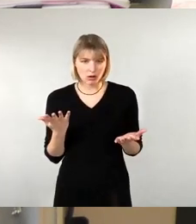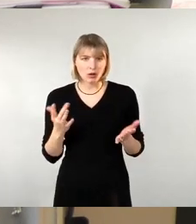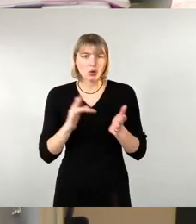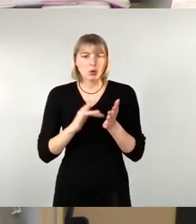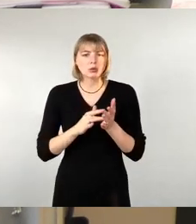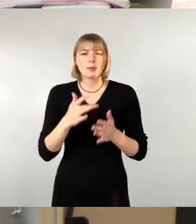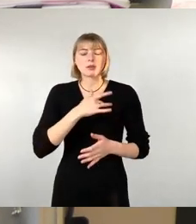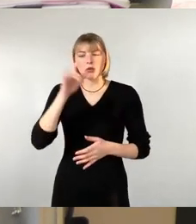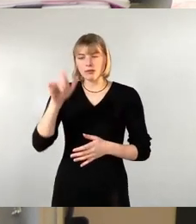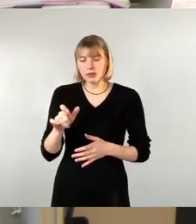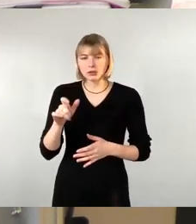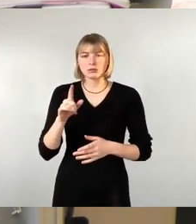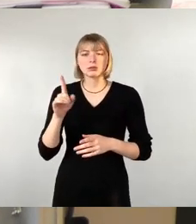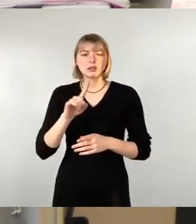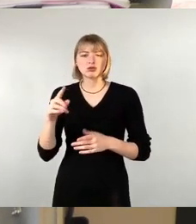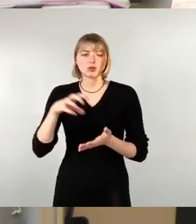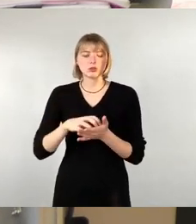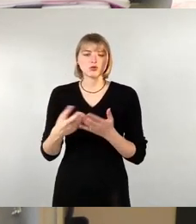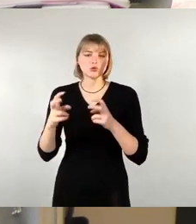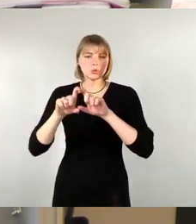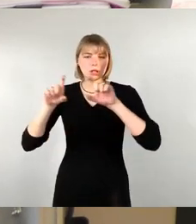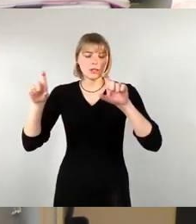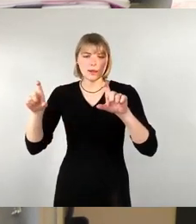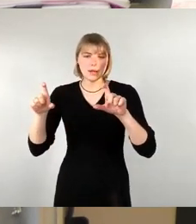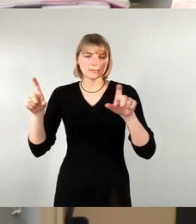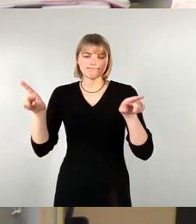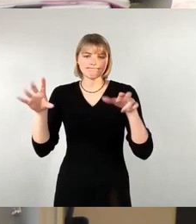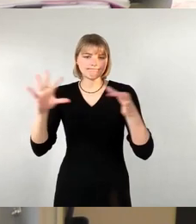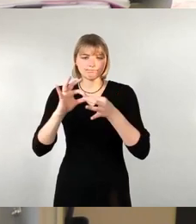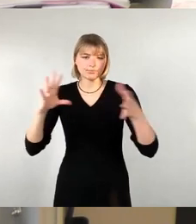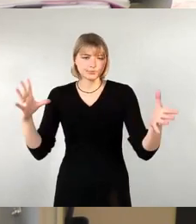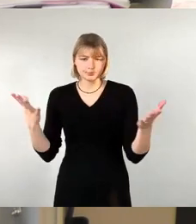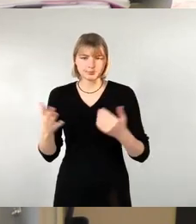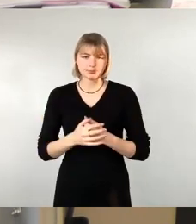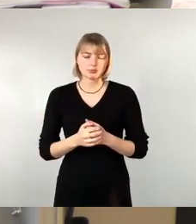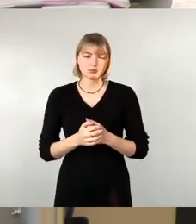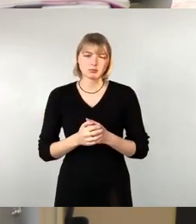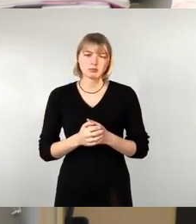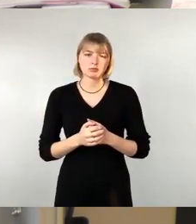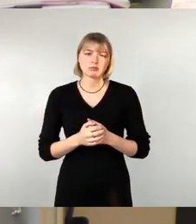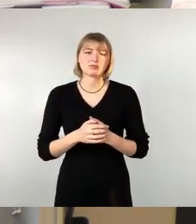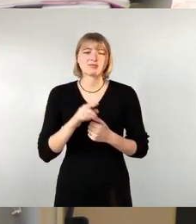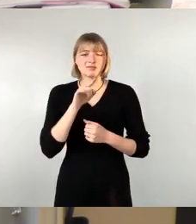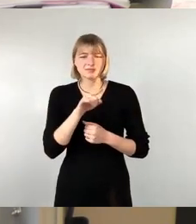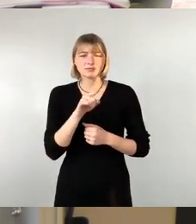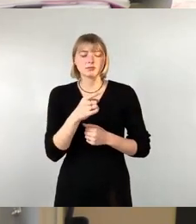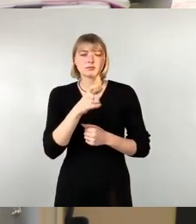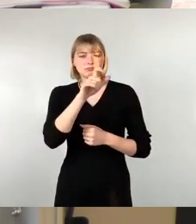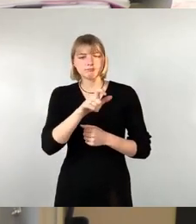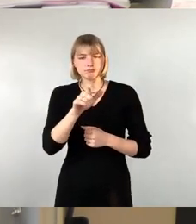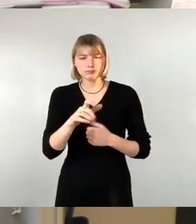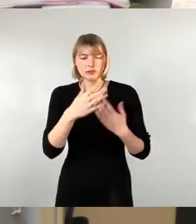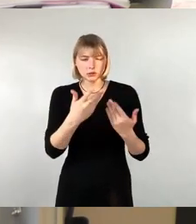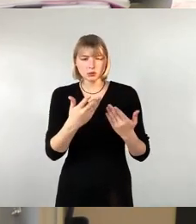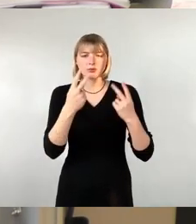und des Handels. Eine größere Bandbreite und angemessene Berücksichtigung dieser Akteure wäre aus unserer Sicht essentiell für